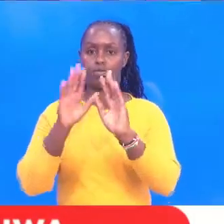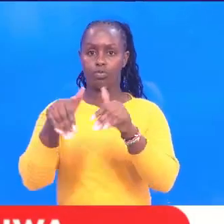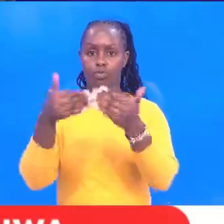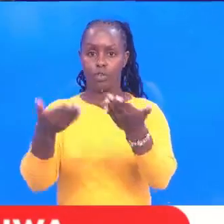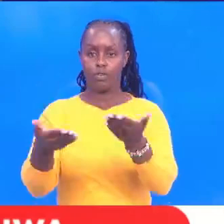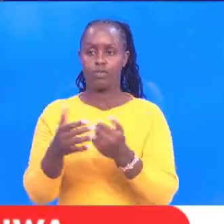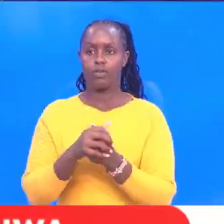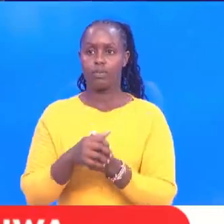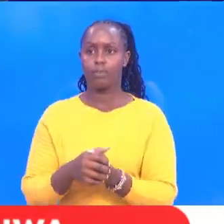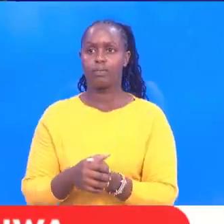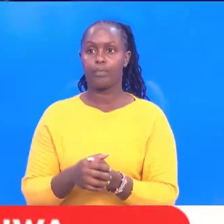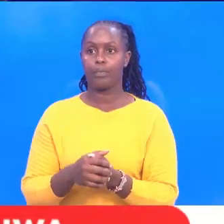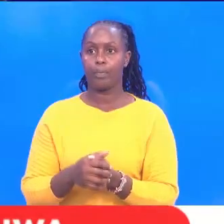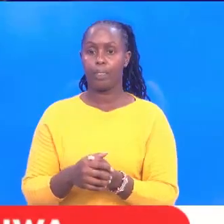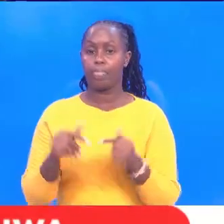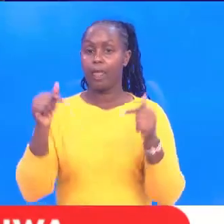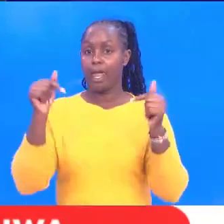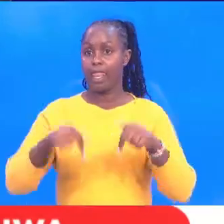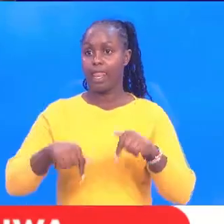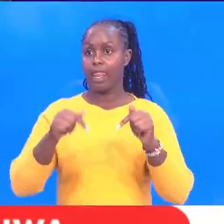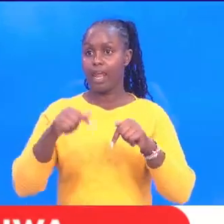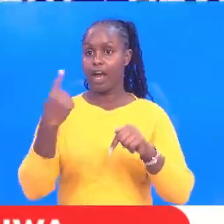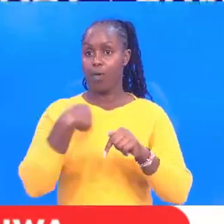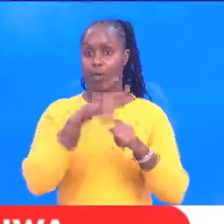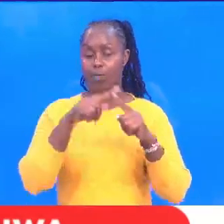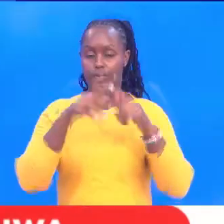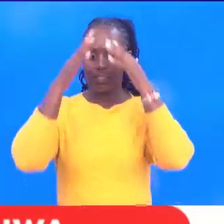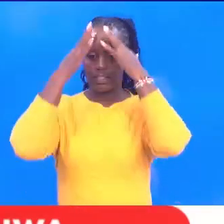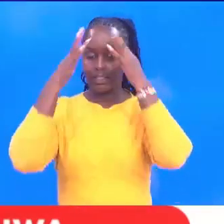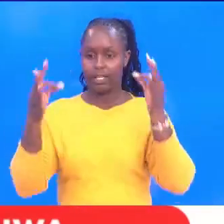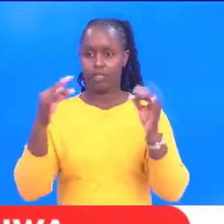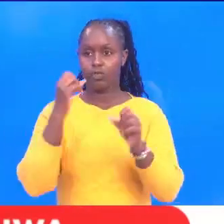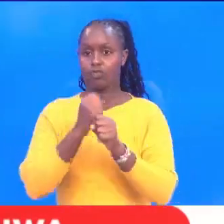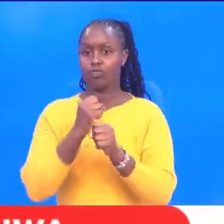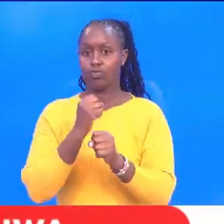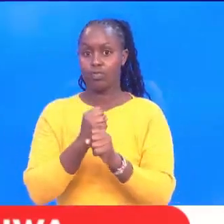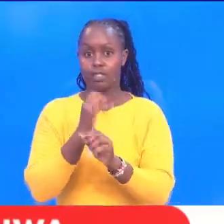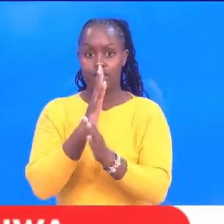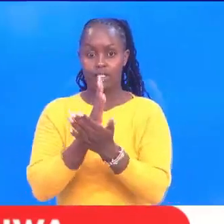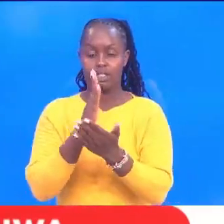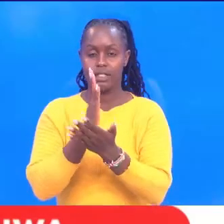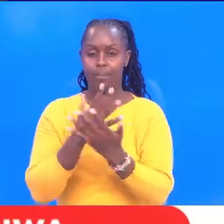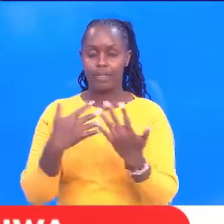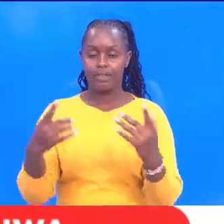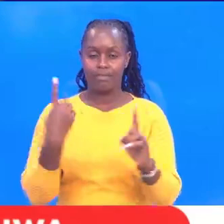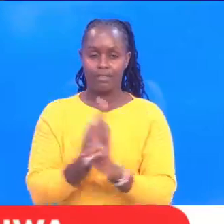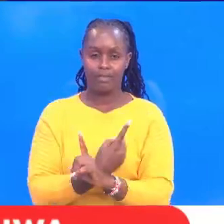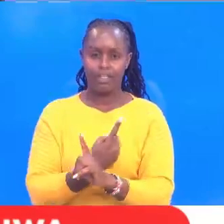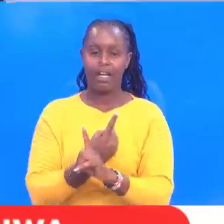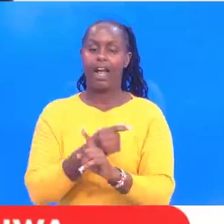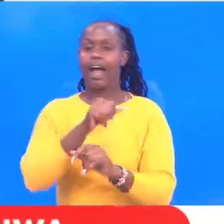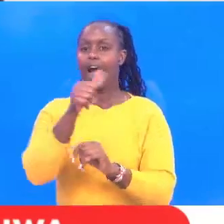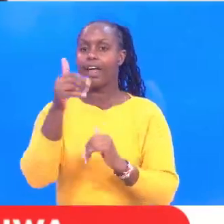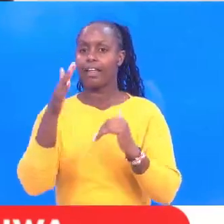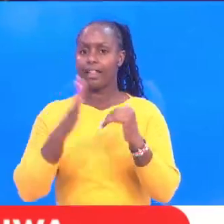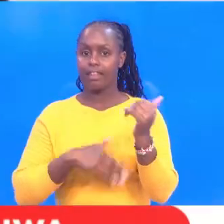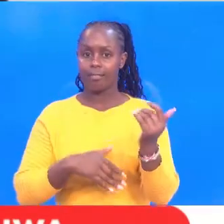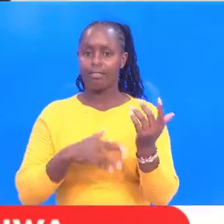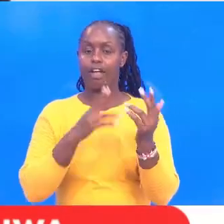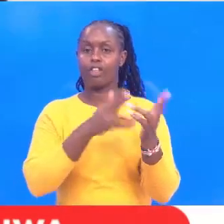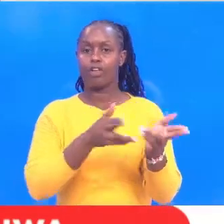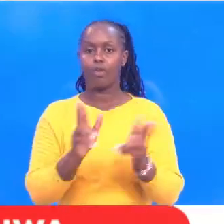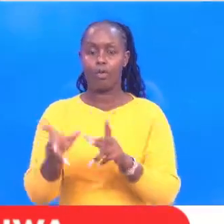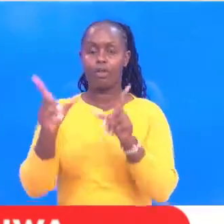Kwa hiyo na kama hiyo na wala kwenye kuwa hiyo na hiyo na uja